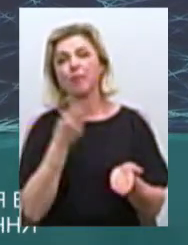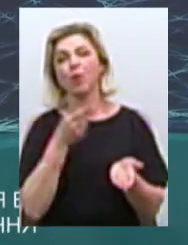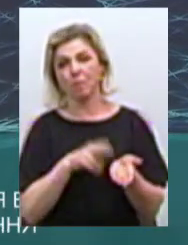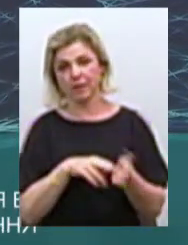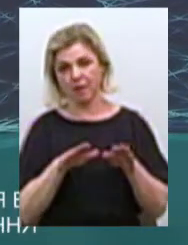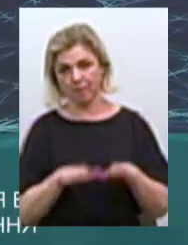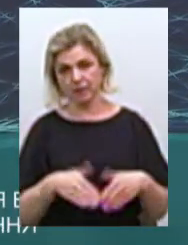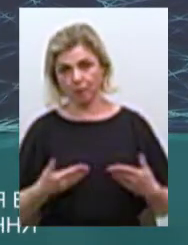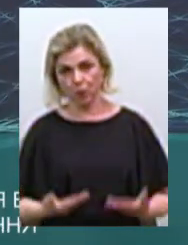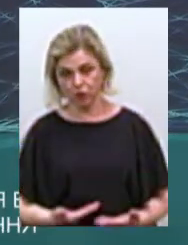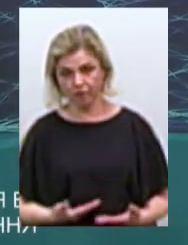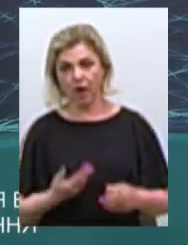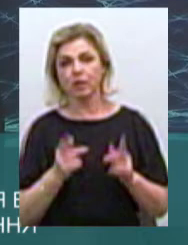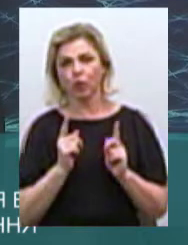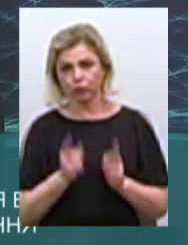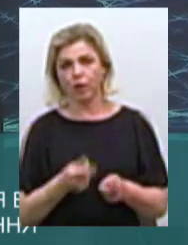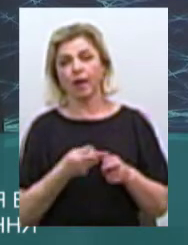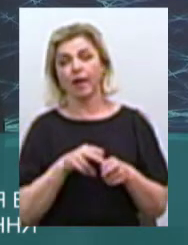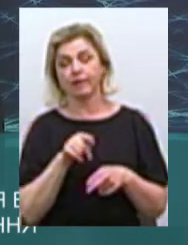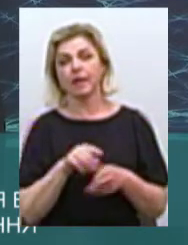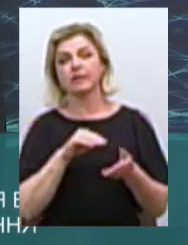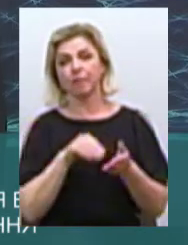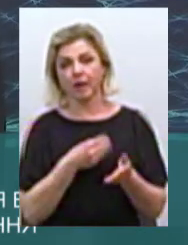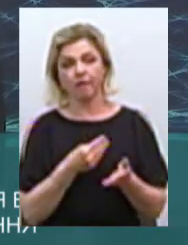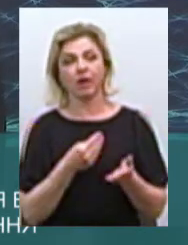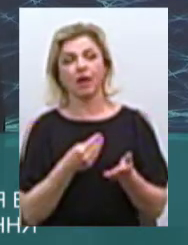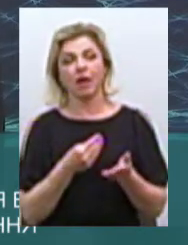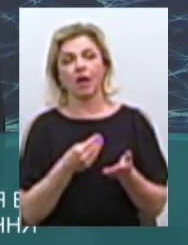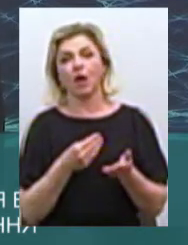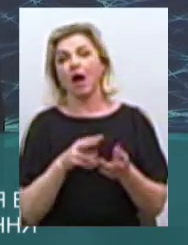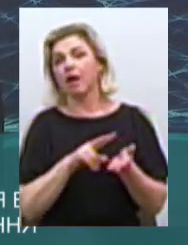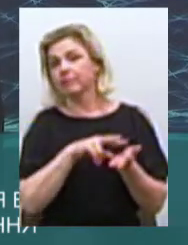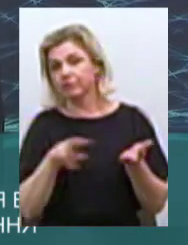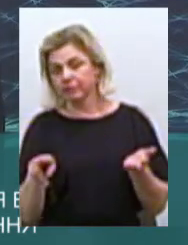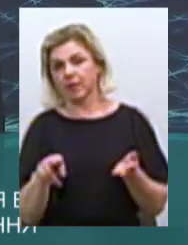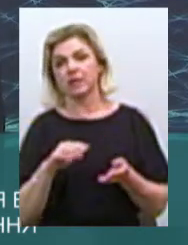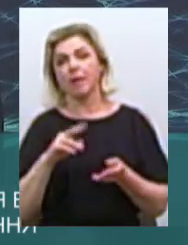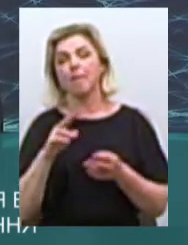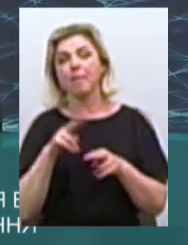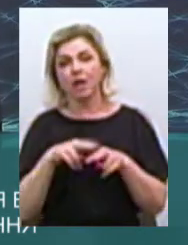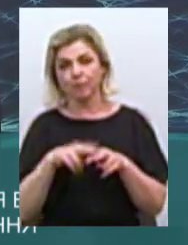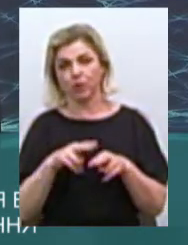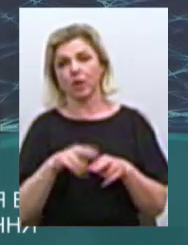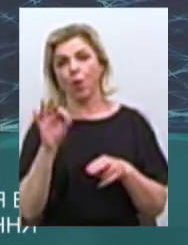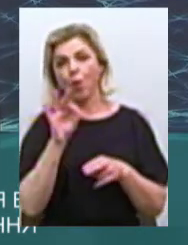Т.е. по сути, це довідка дублірує надпись в паспорте про реєстрацію міста проживання.